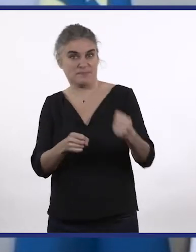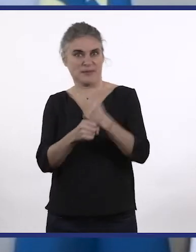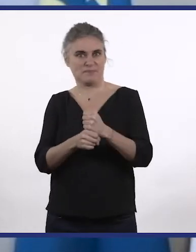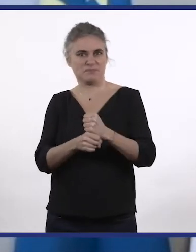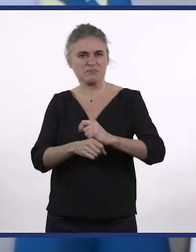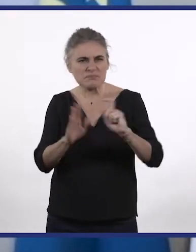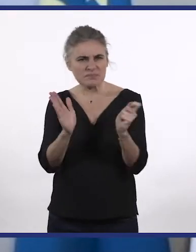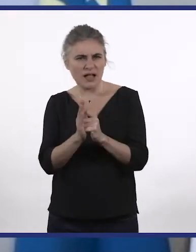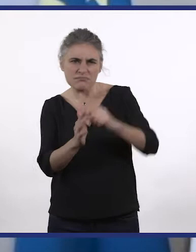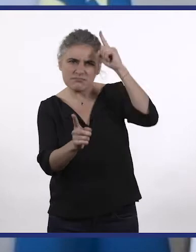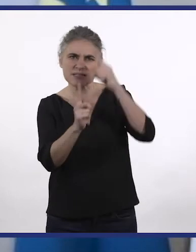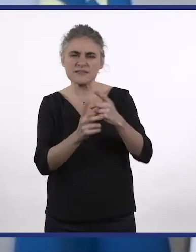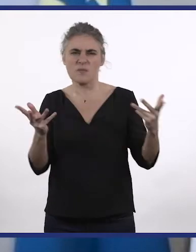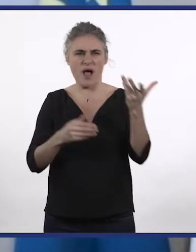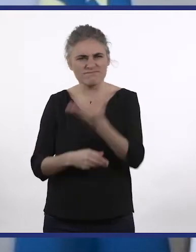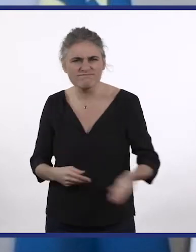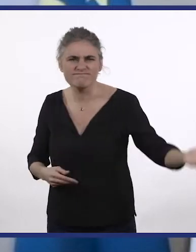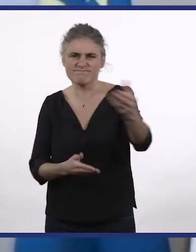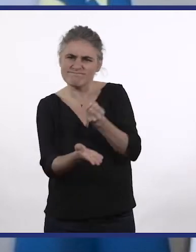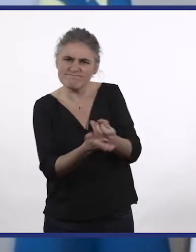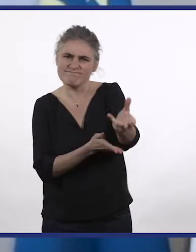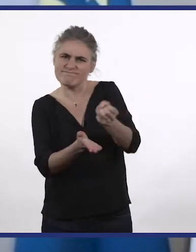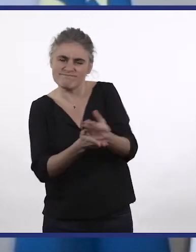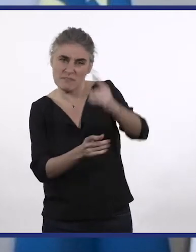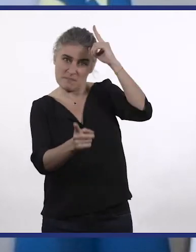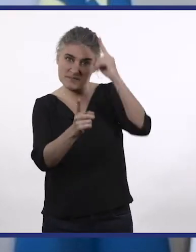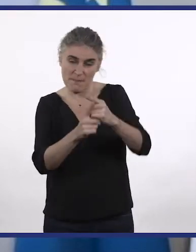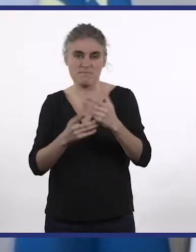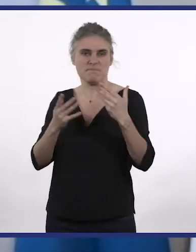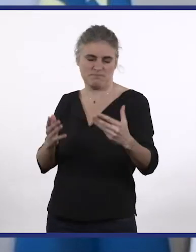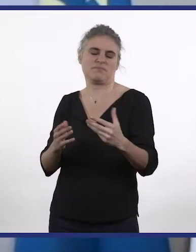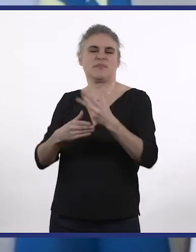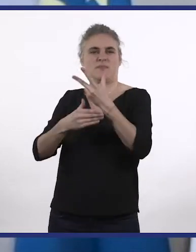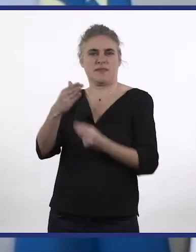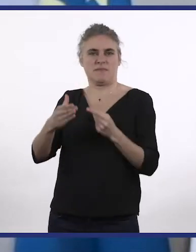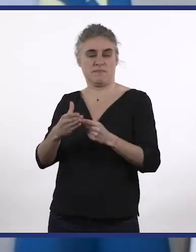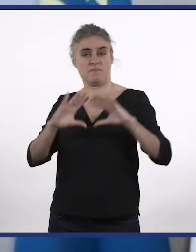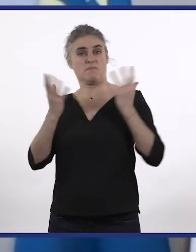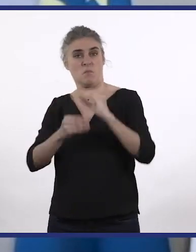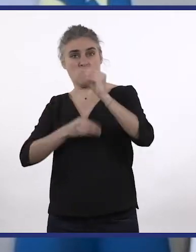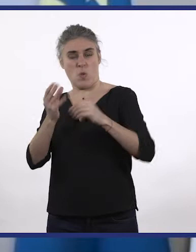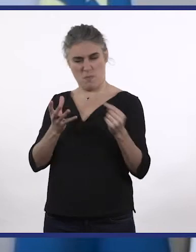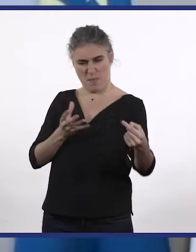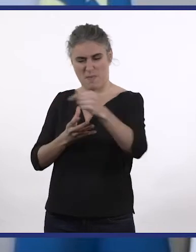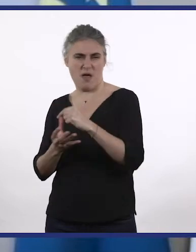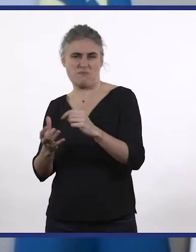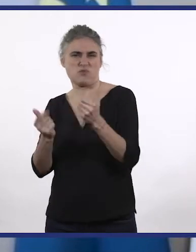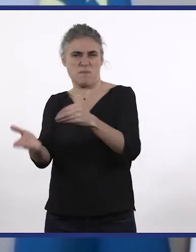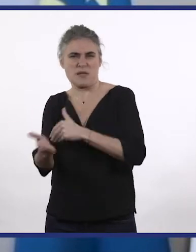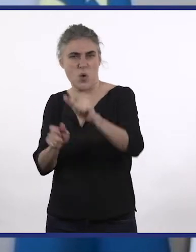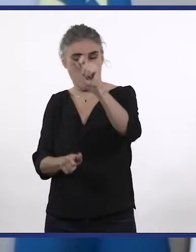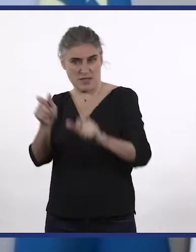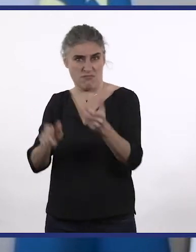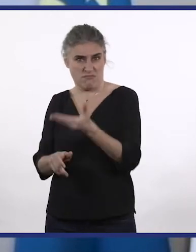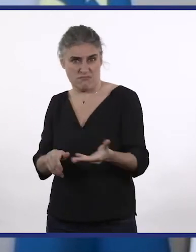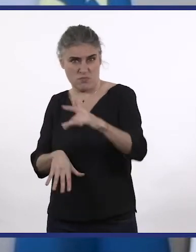cette date symbole est l'occasion de sensibiliser le plus grand nombre sur cette pathologie qui touche des dizaines de millions de personnes dans le monde